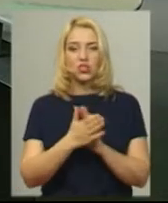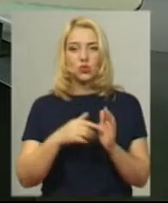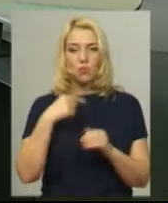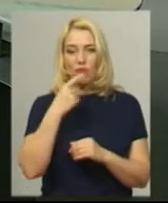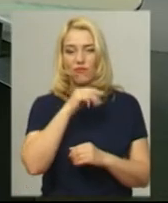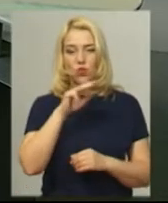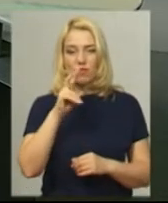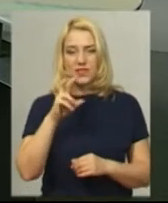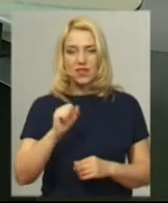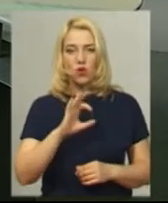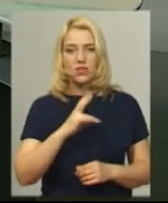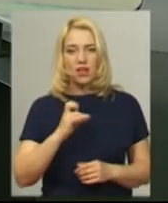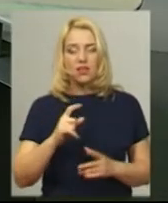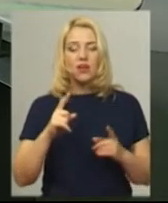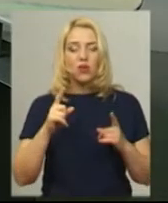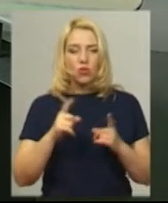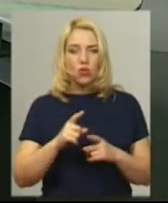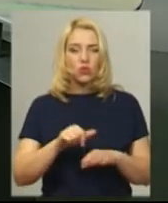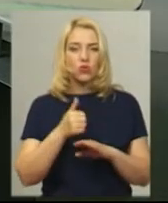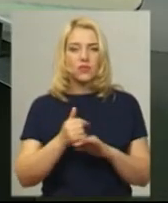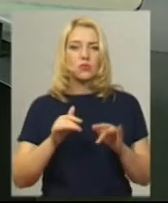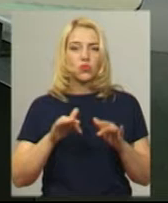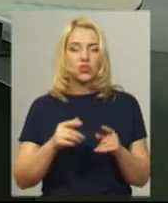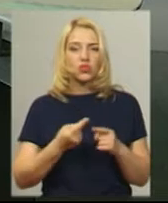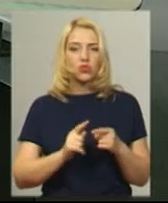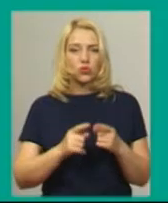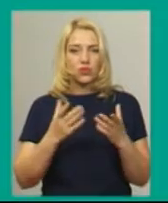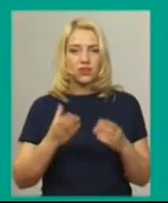Оксана Фіновська. Далі коротко про головні події цього дня.